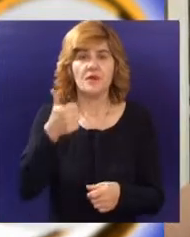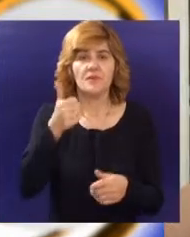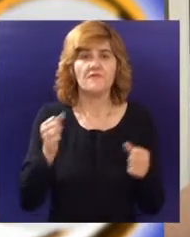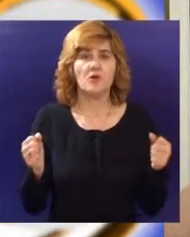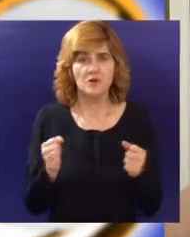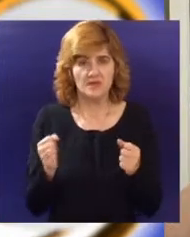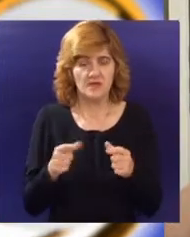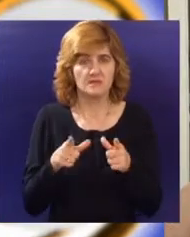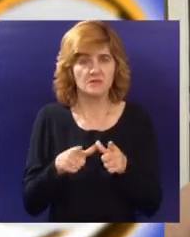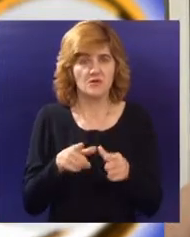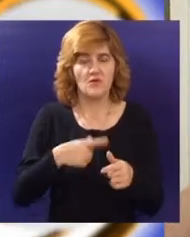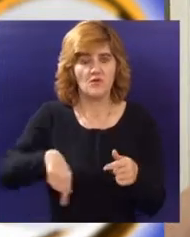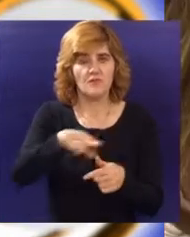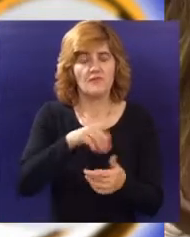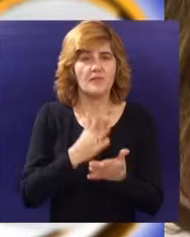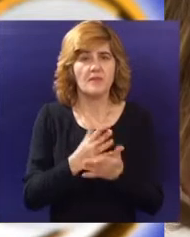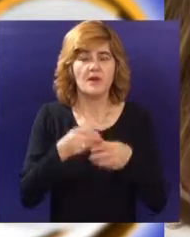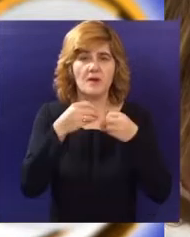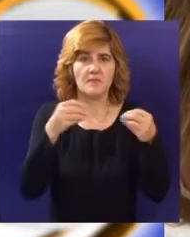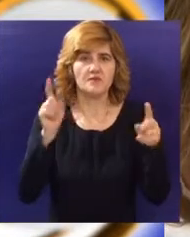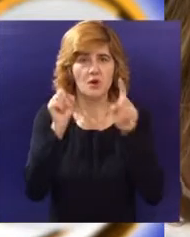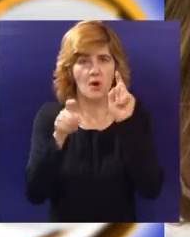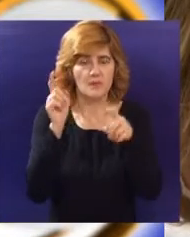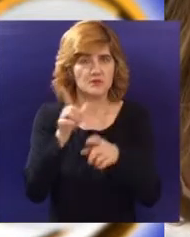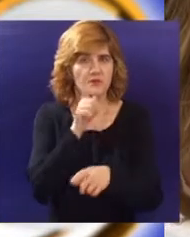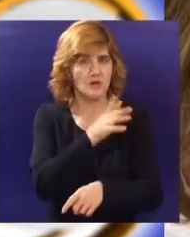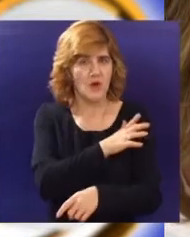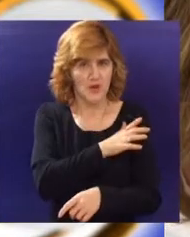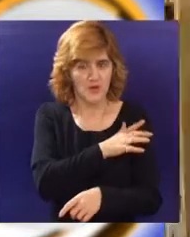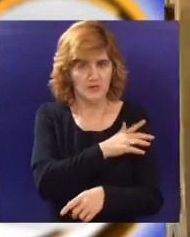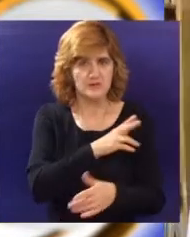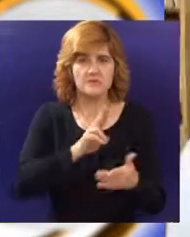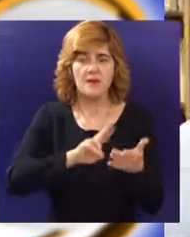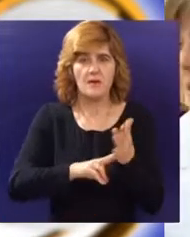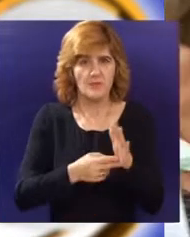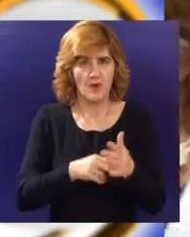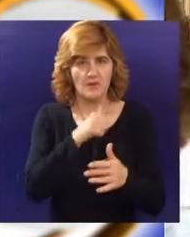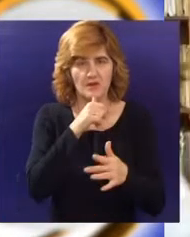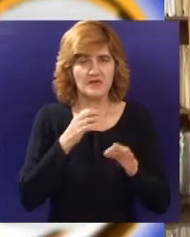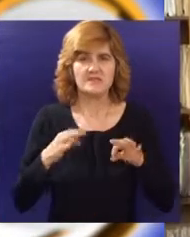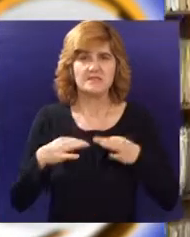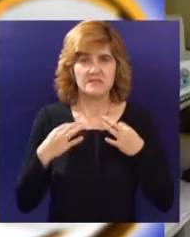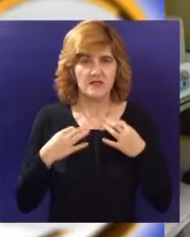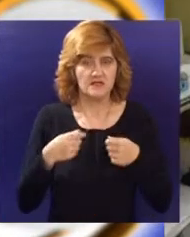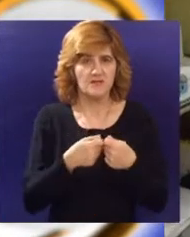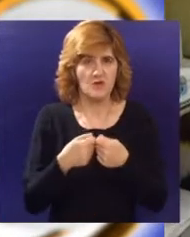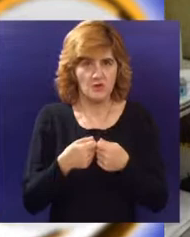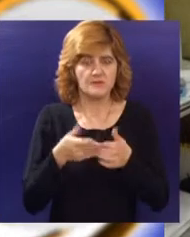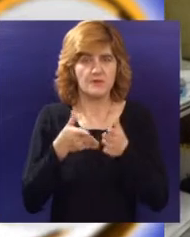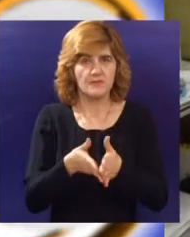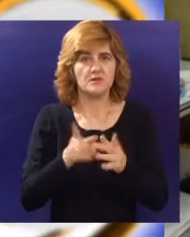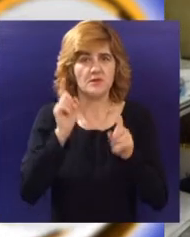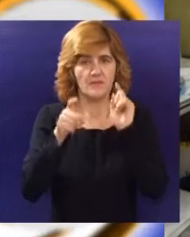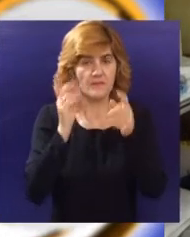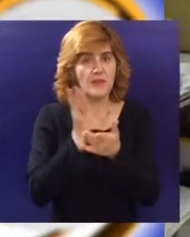prošle godine u Svrnobačkom okrugu proglašena epidemija oboljenja sličnog gripu. Iako su predviđenja Svetske zdravstvene organizacije da će i ove sezone taj